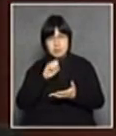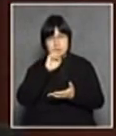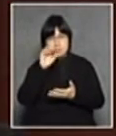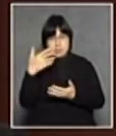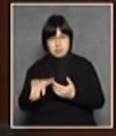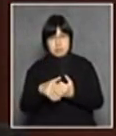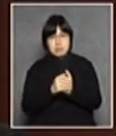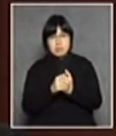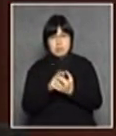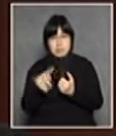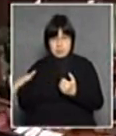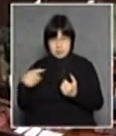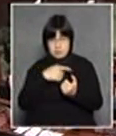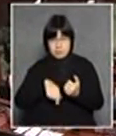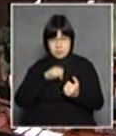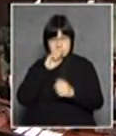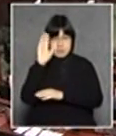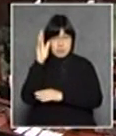有其他議員要發言?